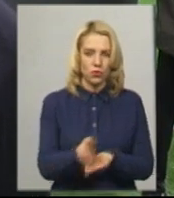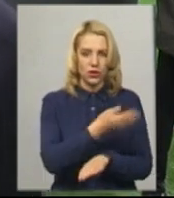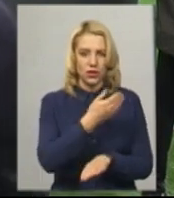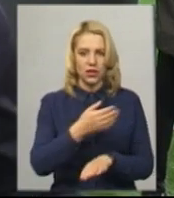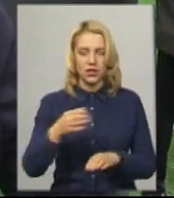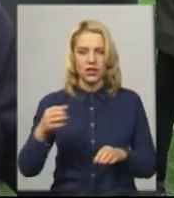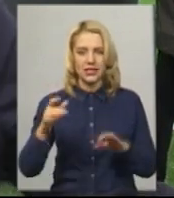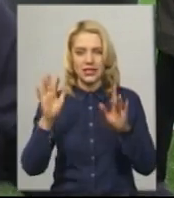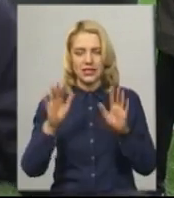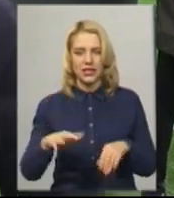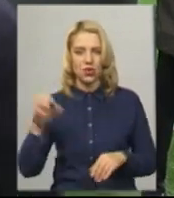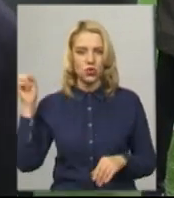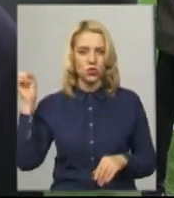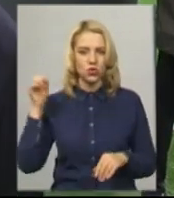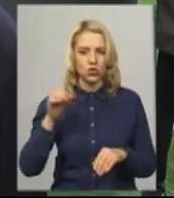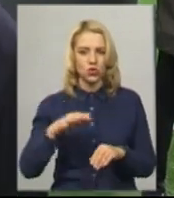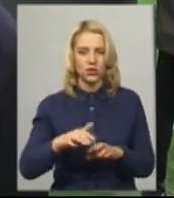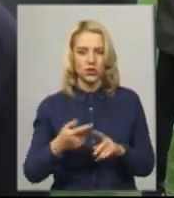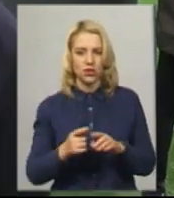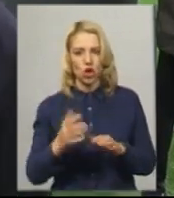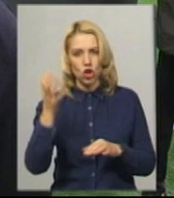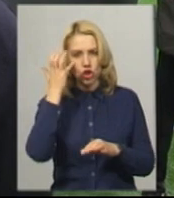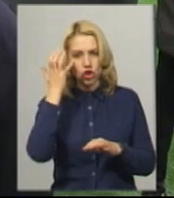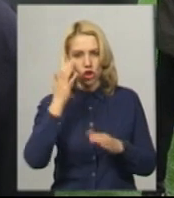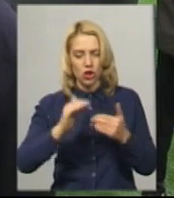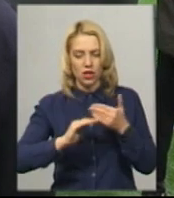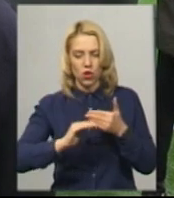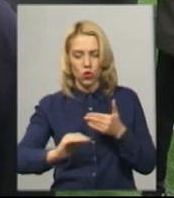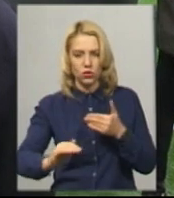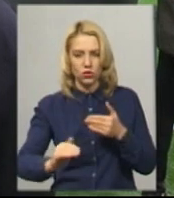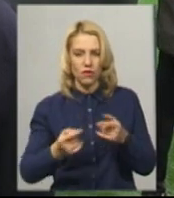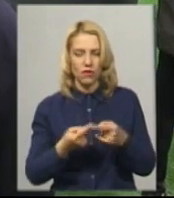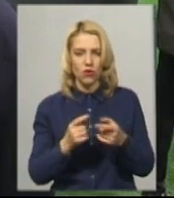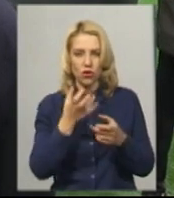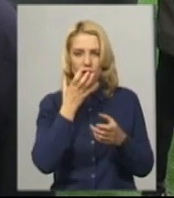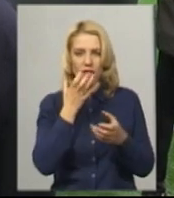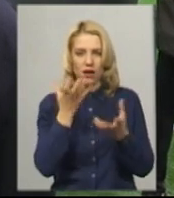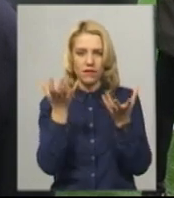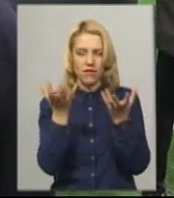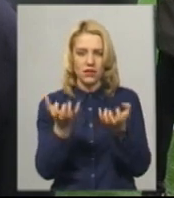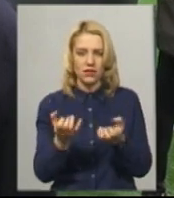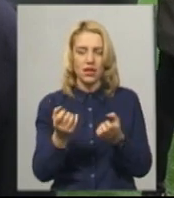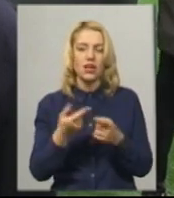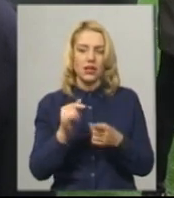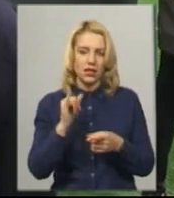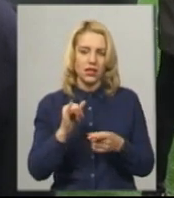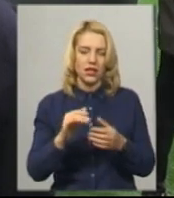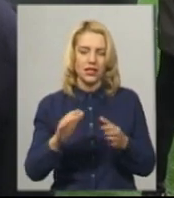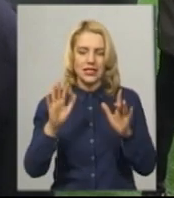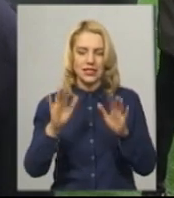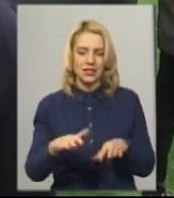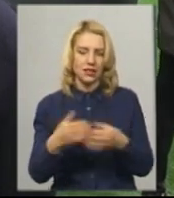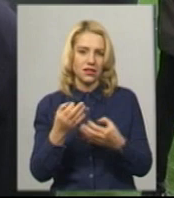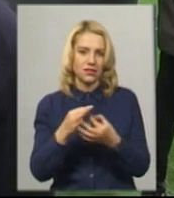світить, оця основа чорна, вона нагрівається, і сніг уходить. І хлопці можуть